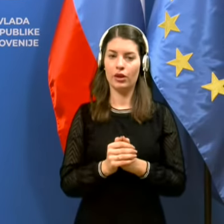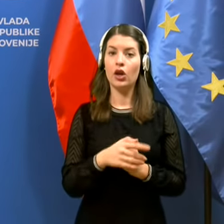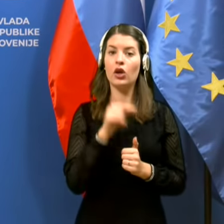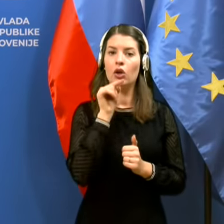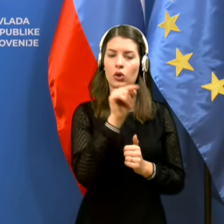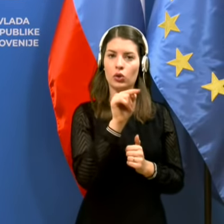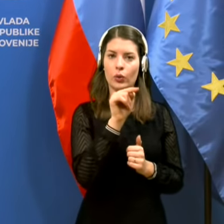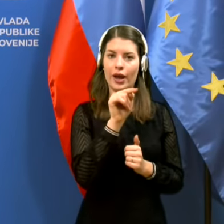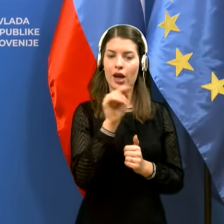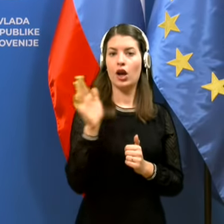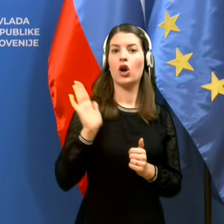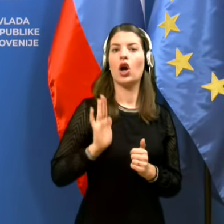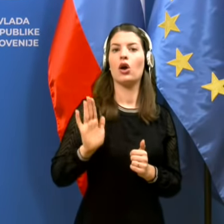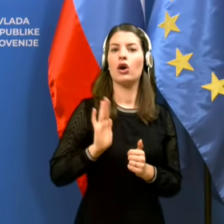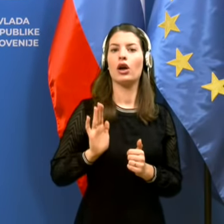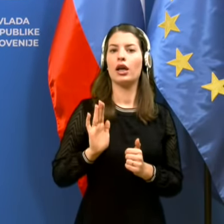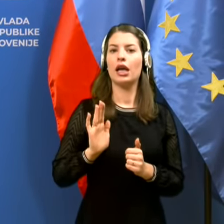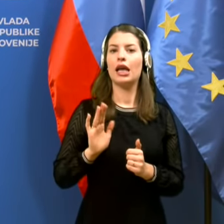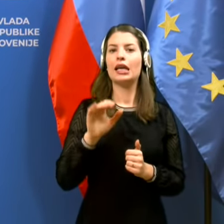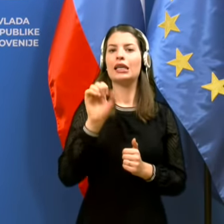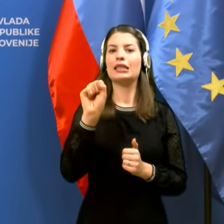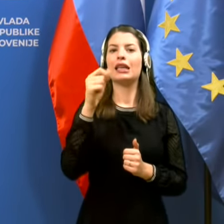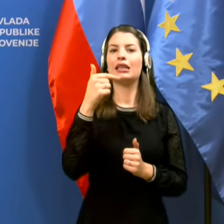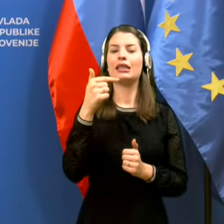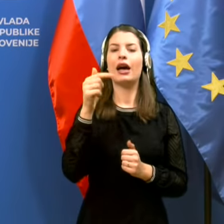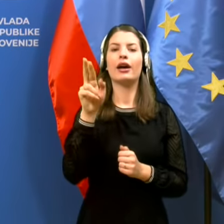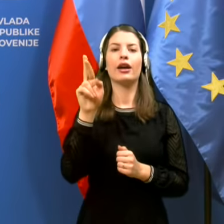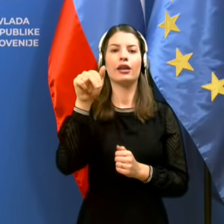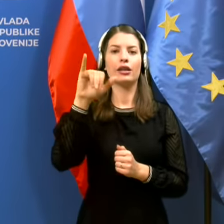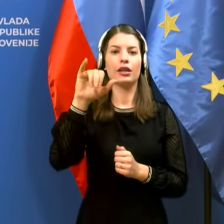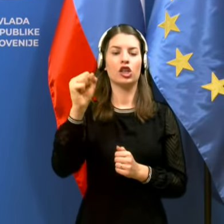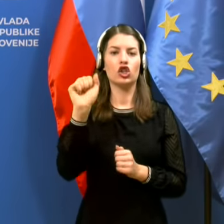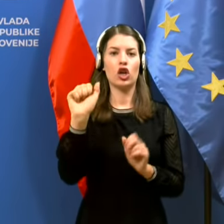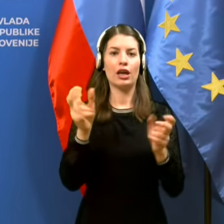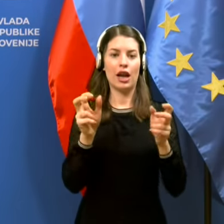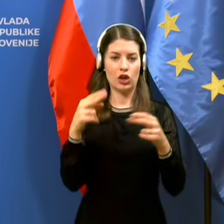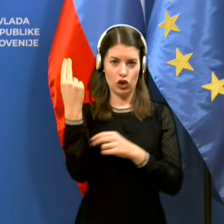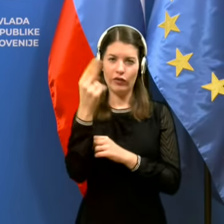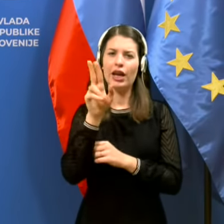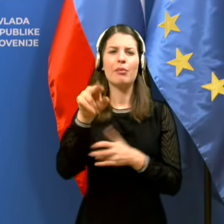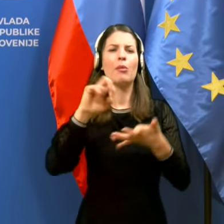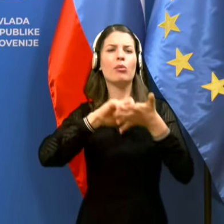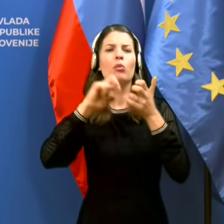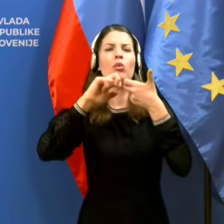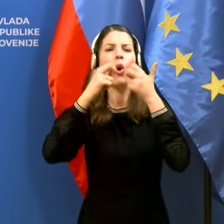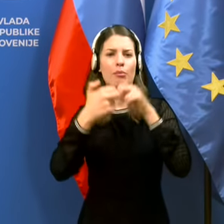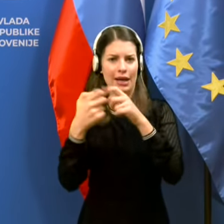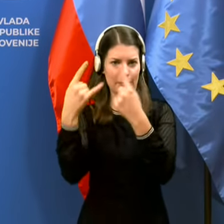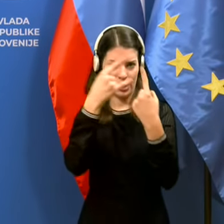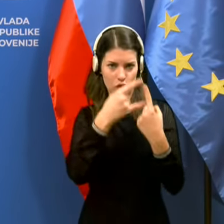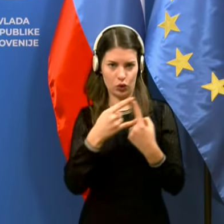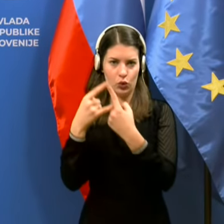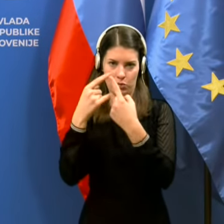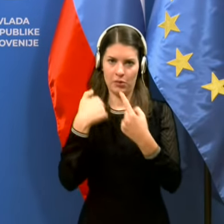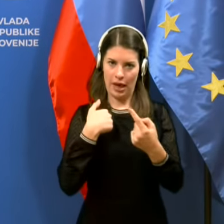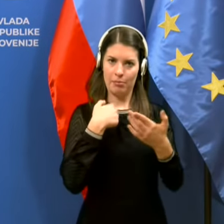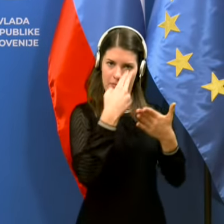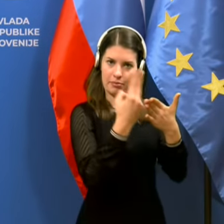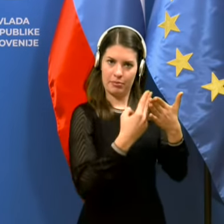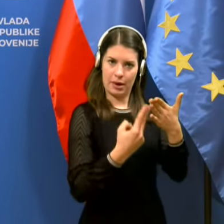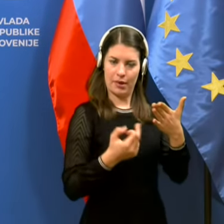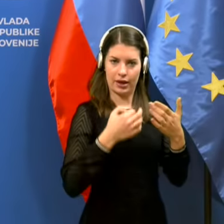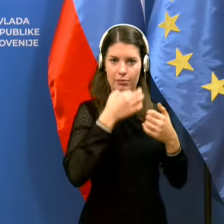strani gospe Ernest Trniša iz Radio Slovenija je javila, da imajo težave priko zuma, zato bomo v njenem imenu vprašanje